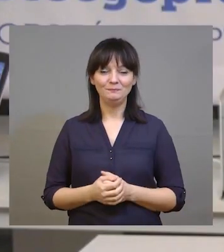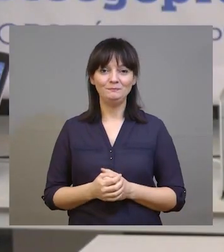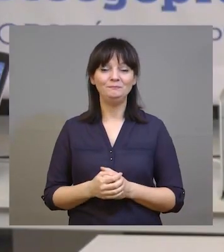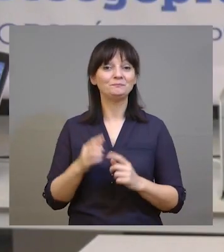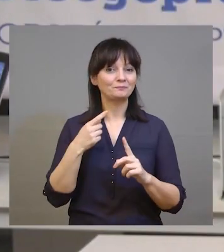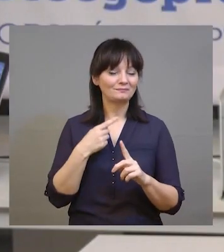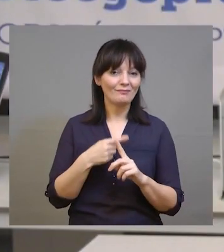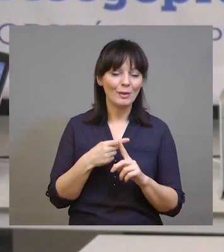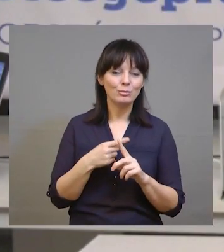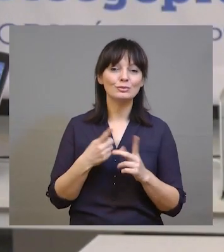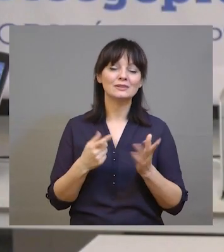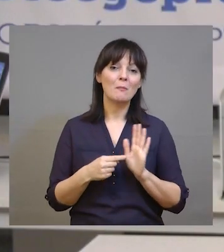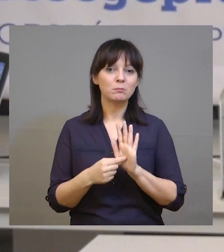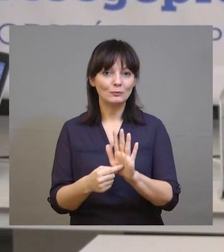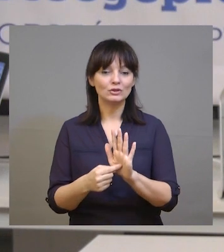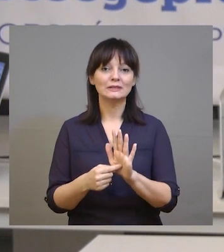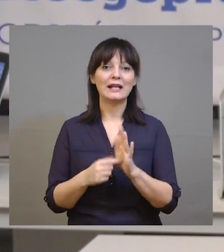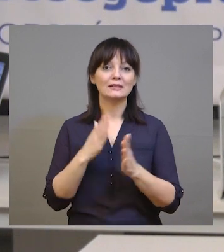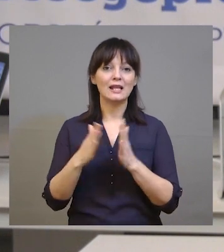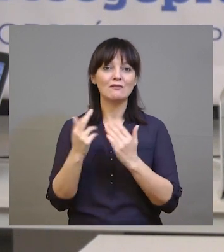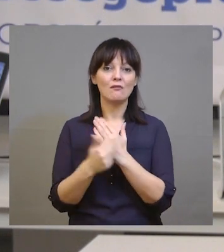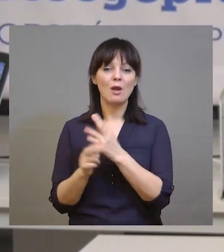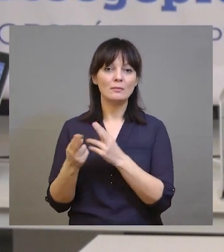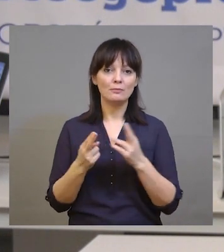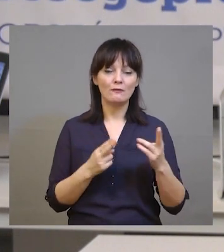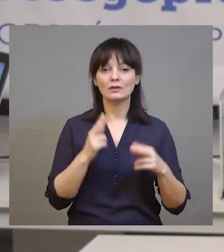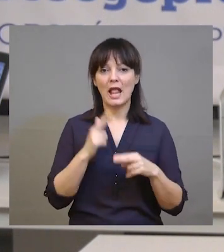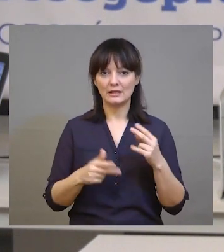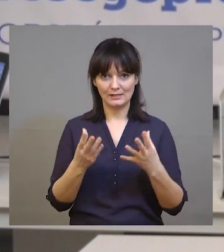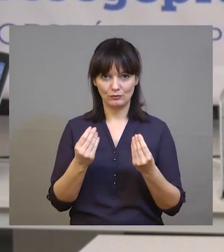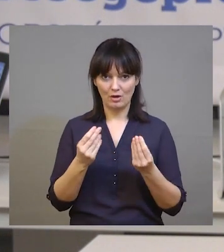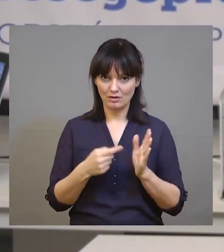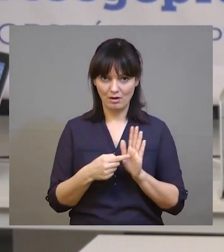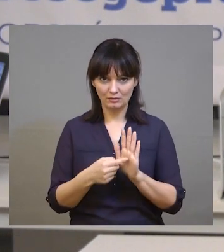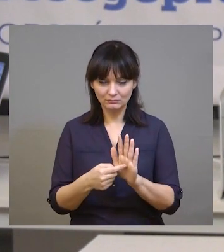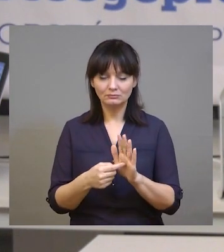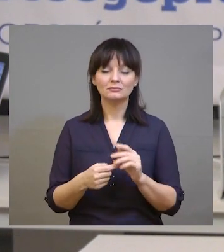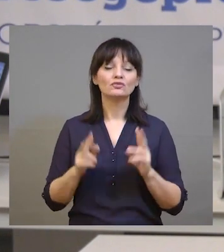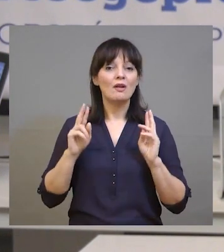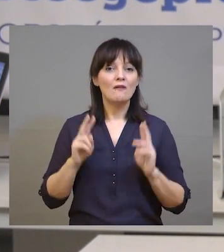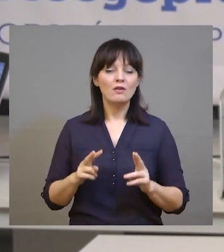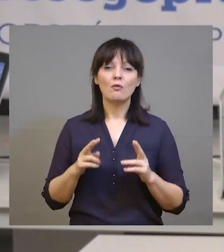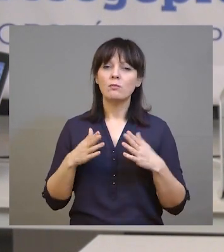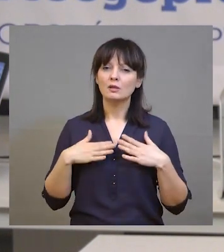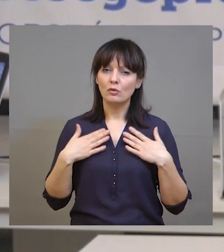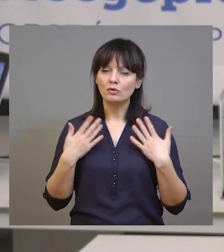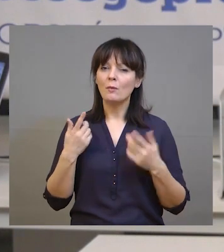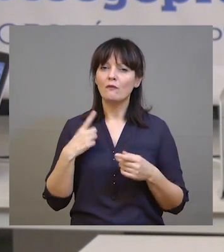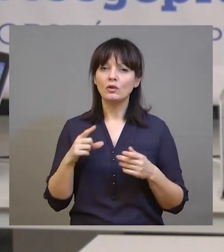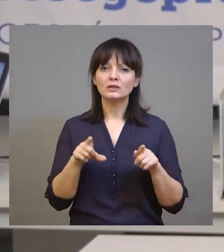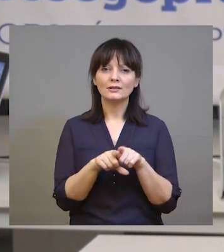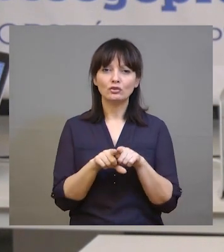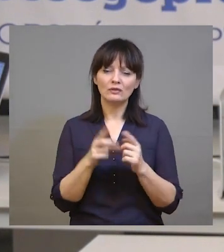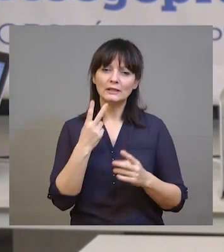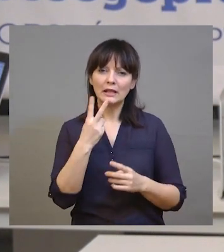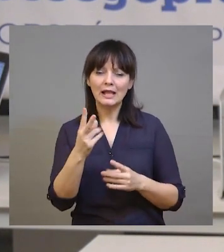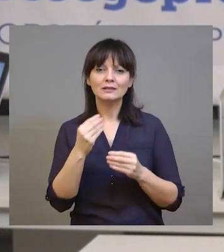megrendezését, azon kívül pedig bemutatták a jelnyelvi bibliafordítás elkészült anyagát, és valóban nagy örömet